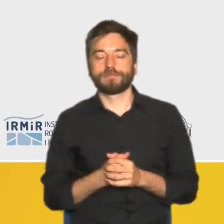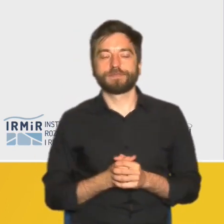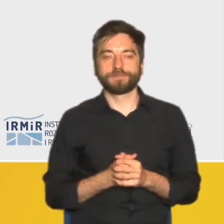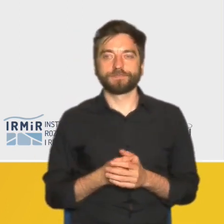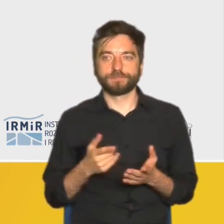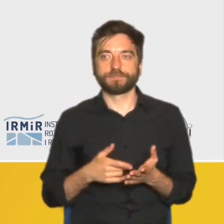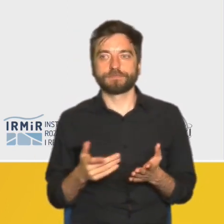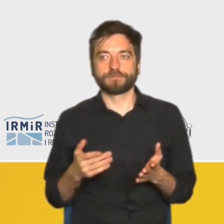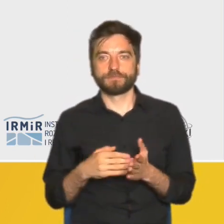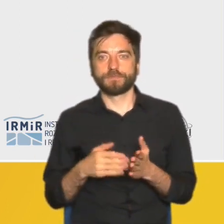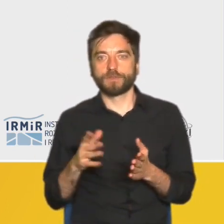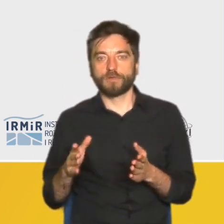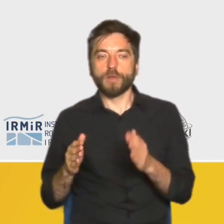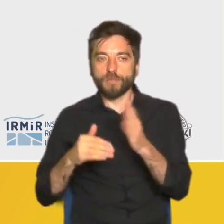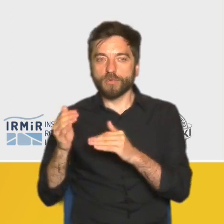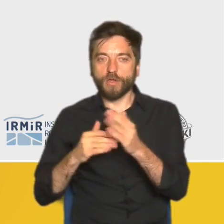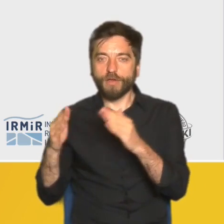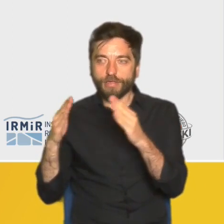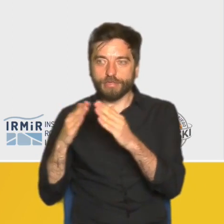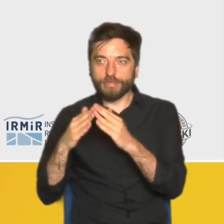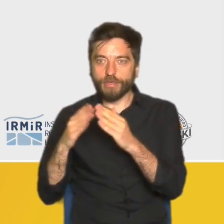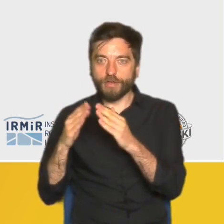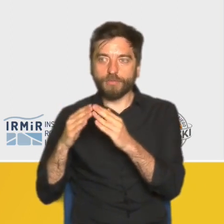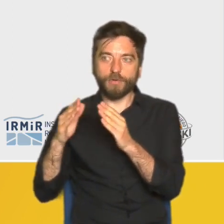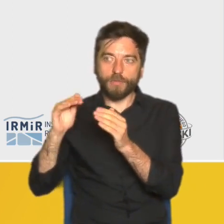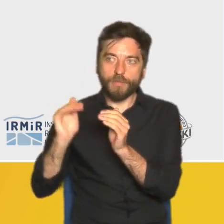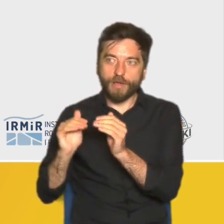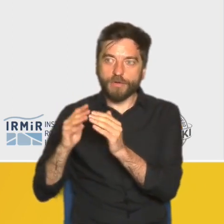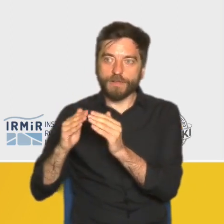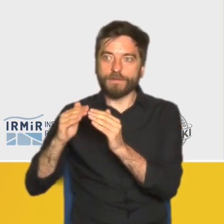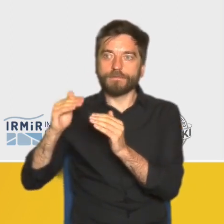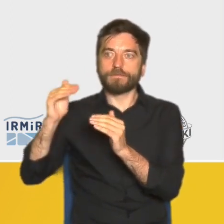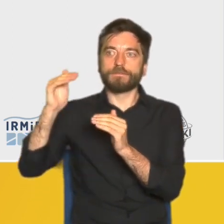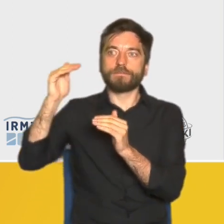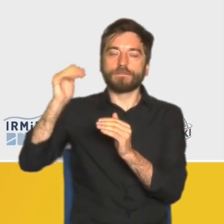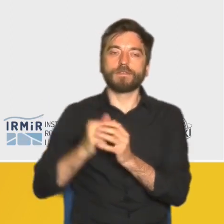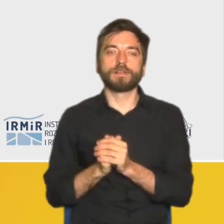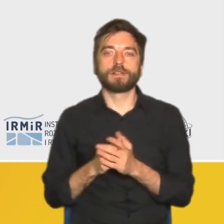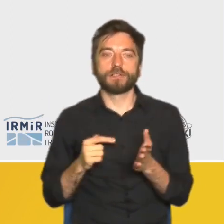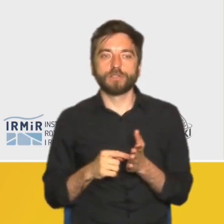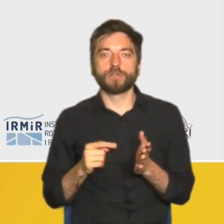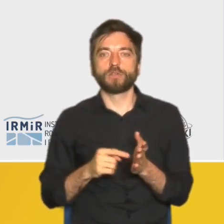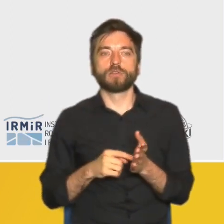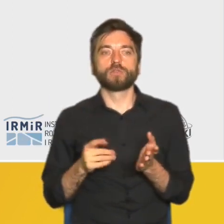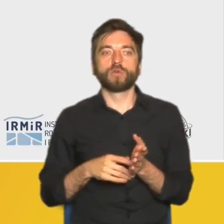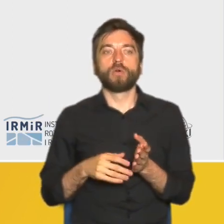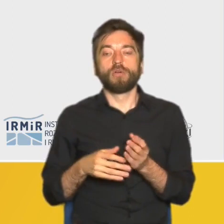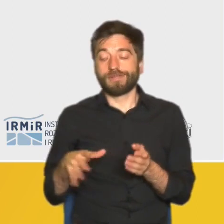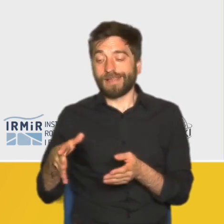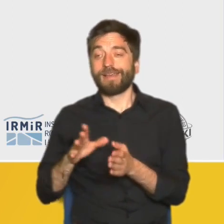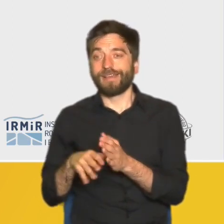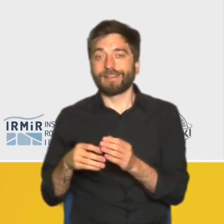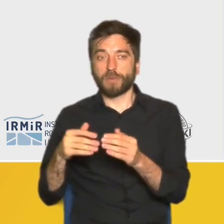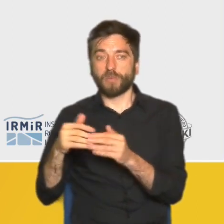nielegalną konstrukcją na działce letniskowej. Dalej. Programy rządowe skonstruowane oczywiście tak, że wspierały najtańsze nieruchomości na przedmieściach.